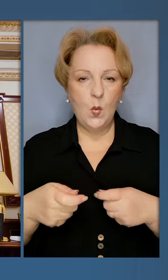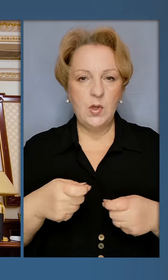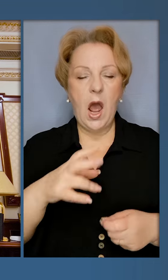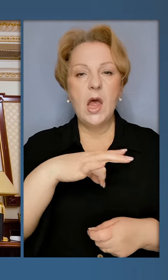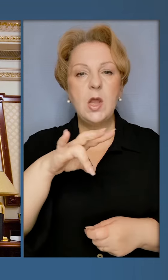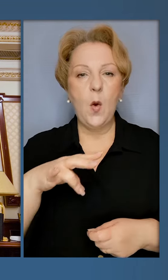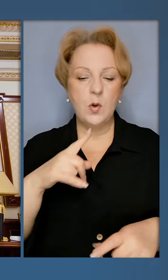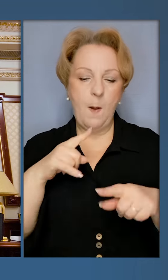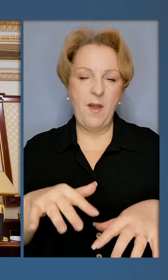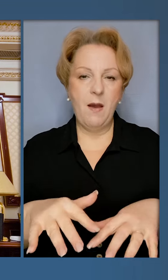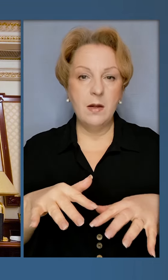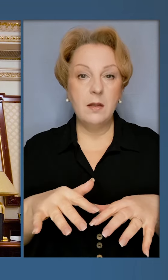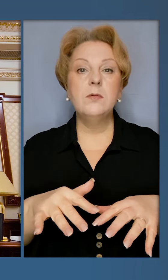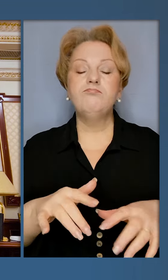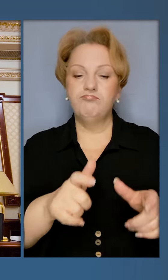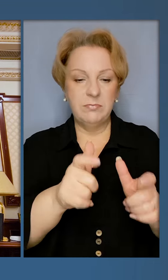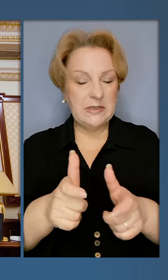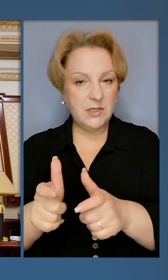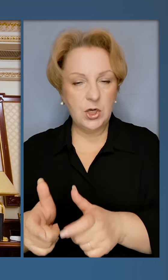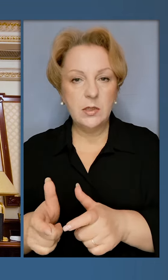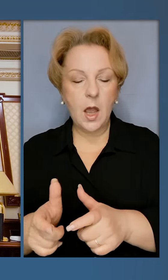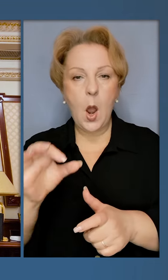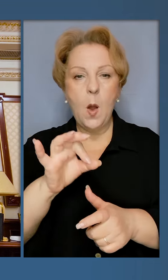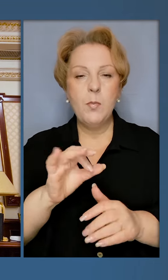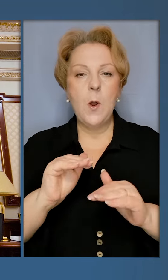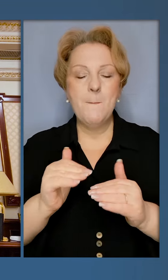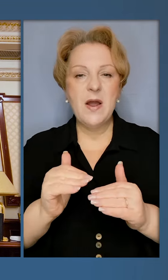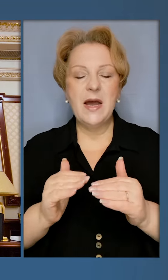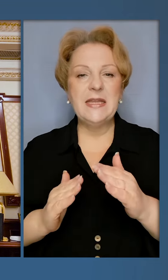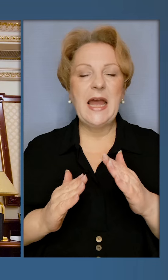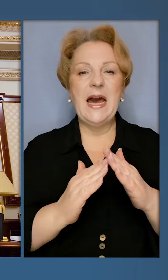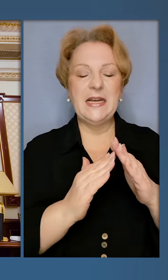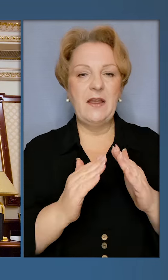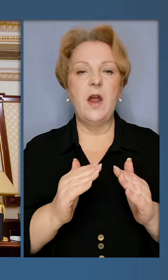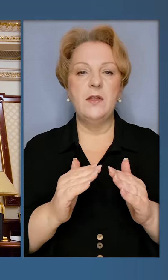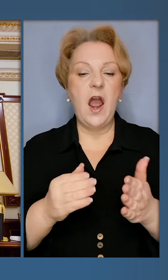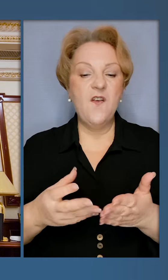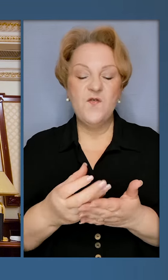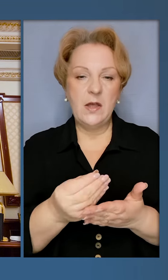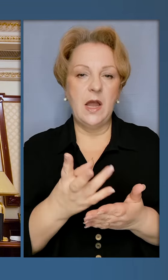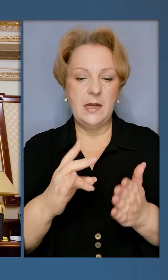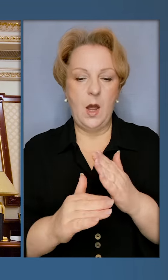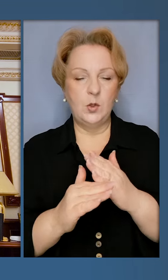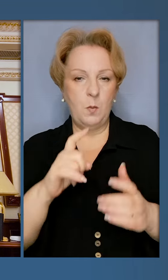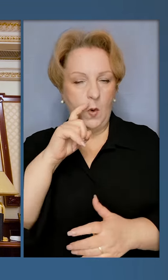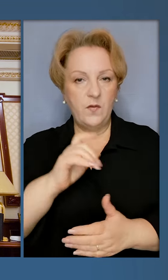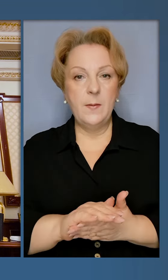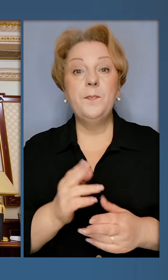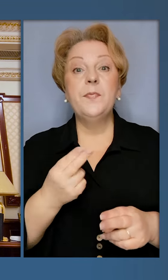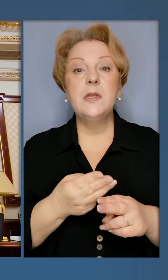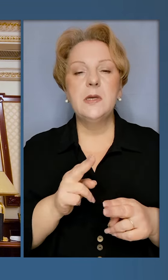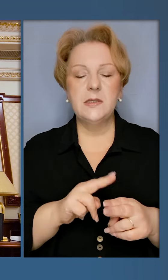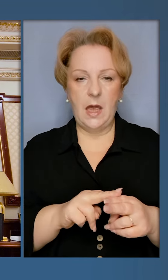Норвегії та парламент дійшли згоди про мінімальний рівень фінансування для допомоги України. Це